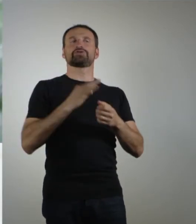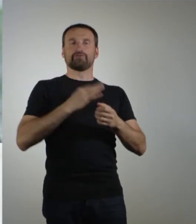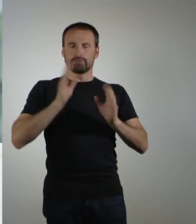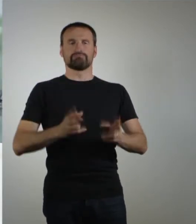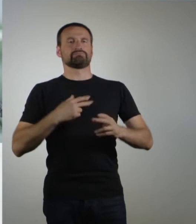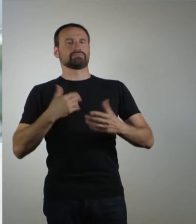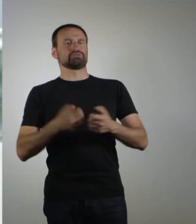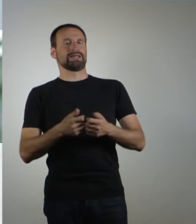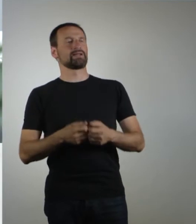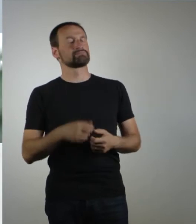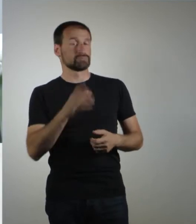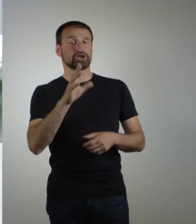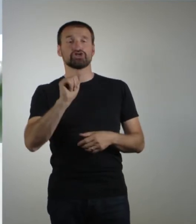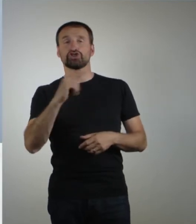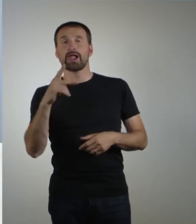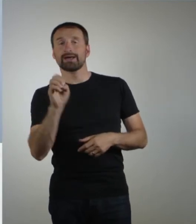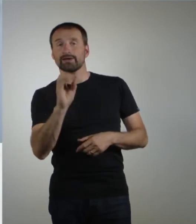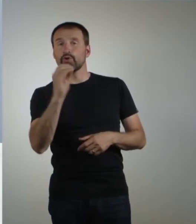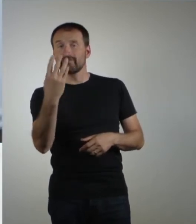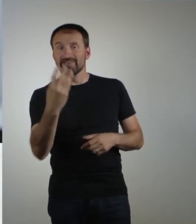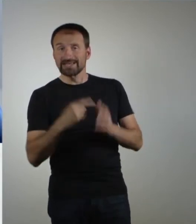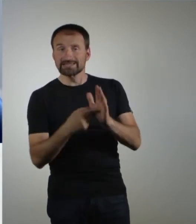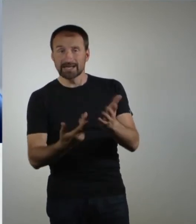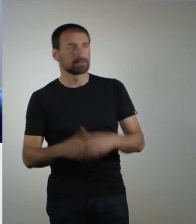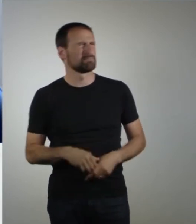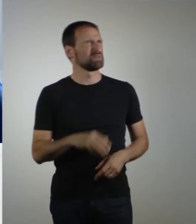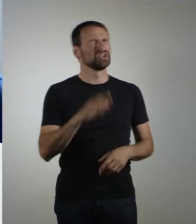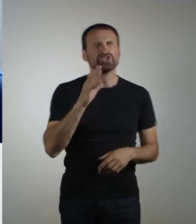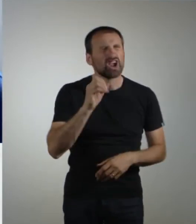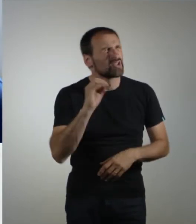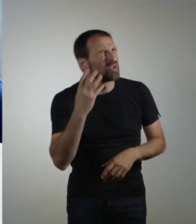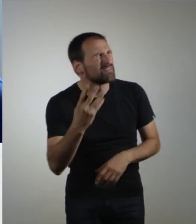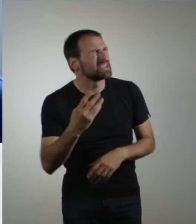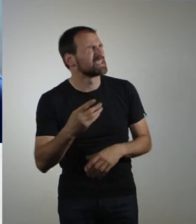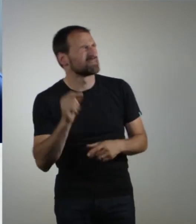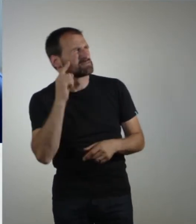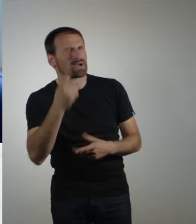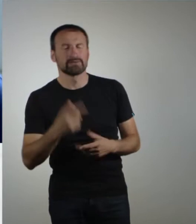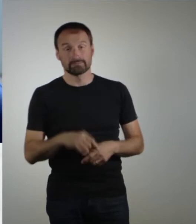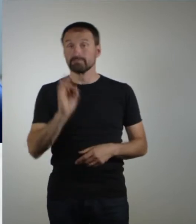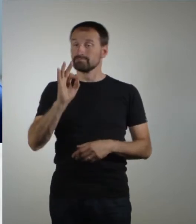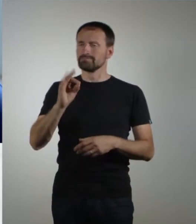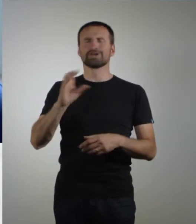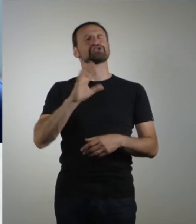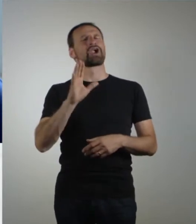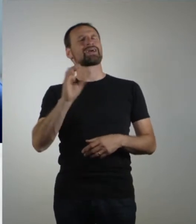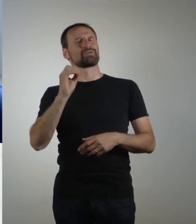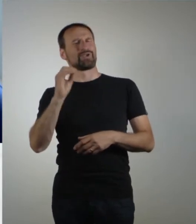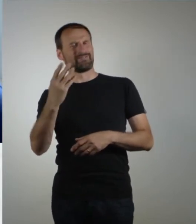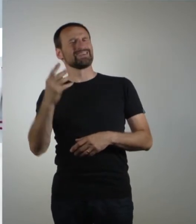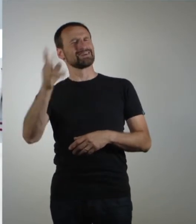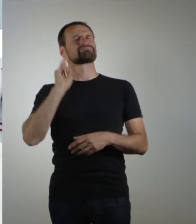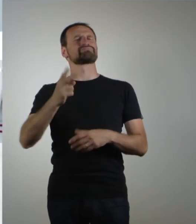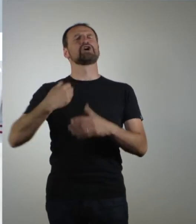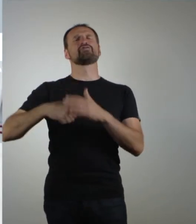Ja, Schalke 04 ist ja eigentlich ein Fußballverein. Und die haben jetzt im letzten Jahr, 2016, ein League of Legends Team verpflichtet, ein professionelles